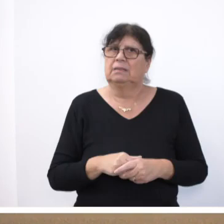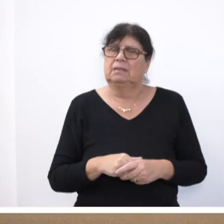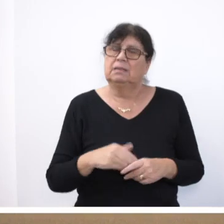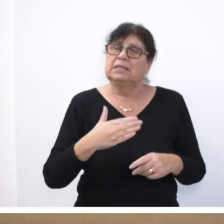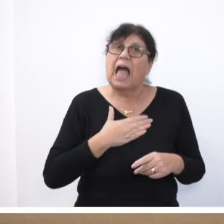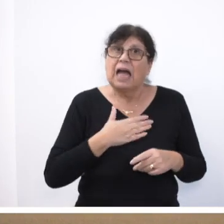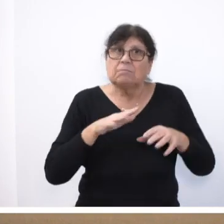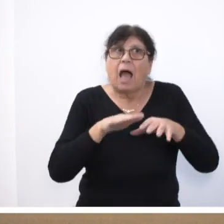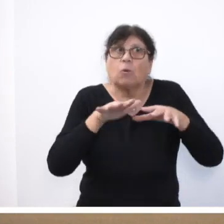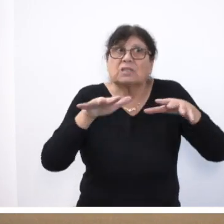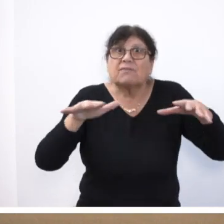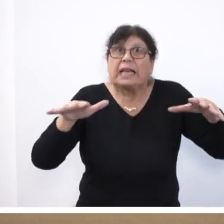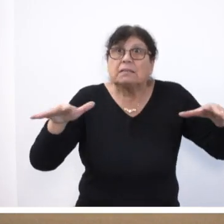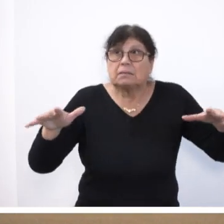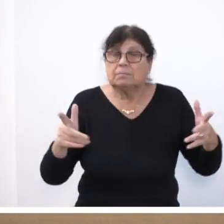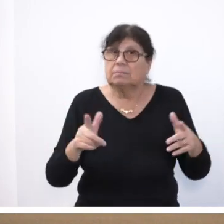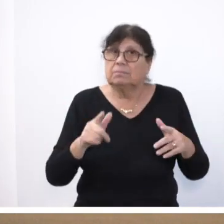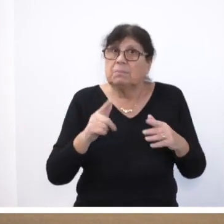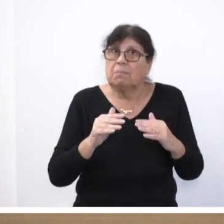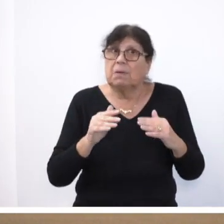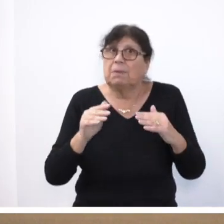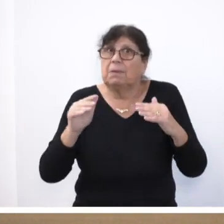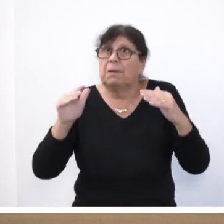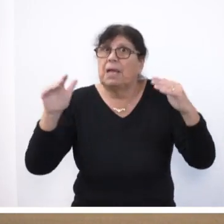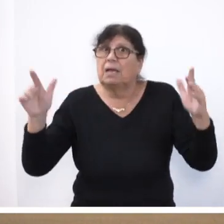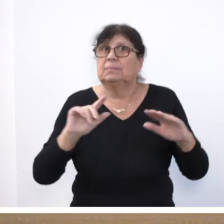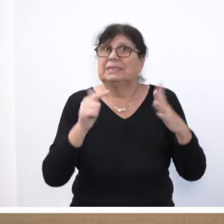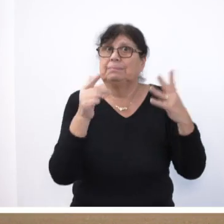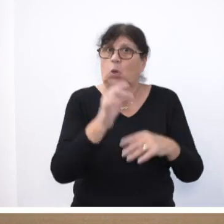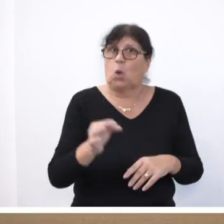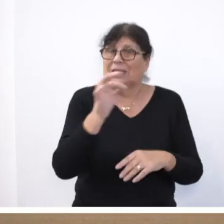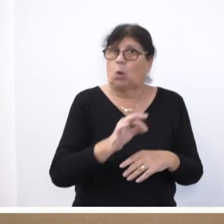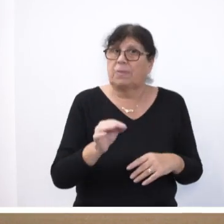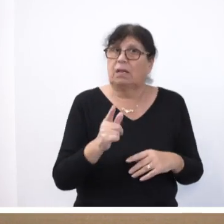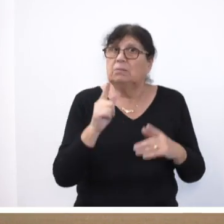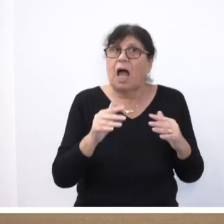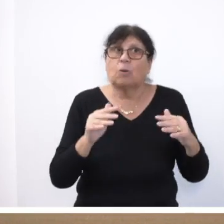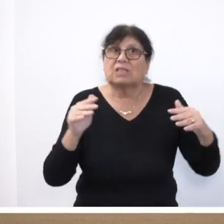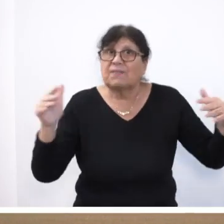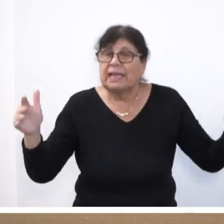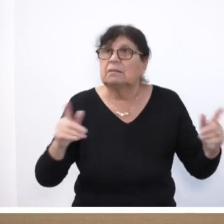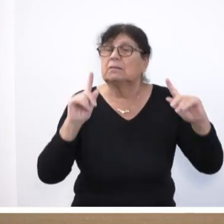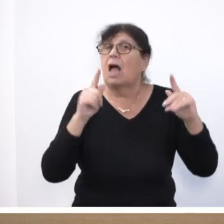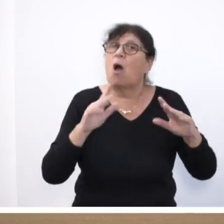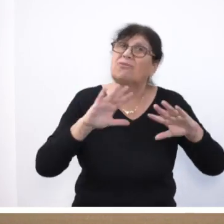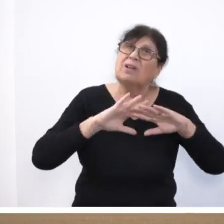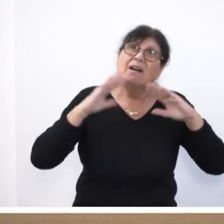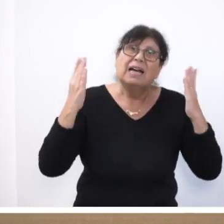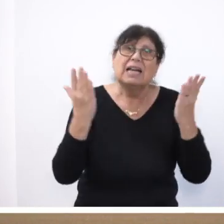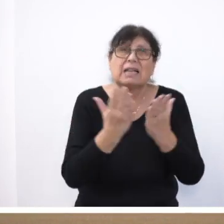sich ausgeweitet. Es hat sich ausgeweitet von diesem 7. Oktober an. Es hat sich ausgeweitet auf die ganze